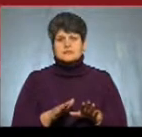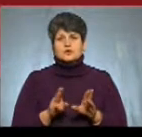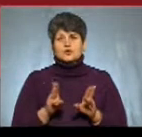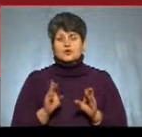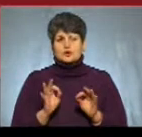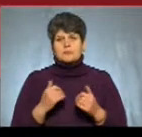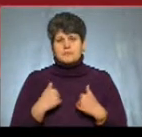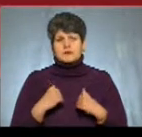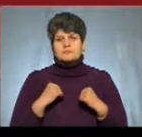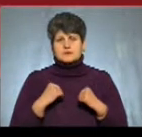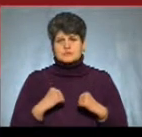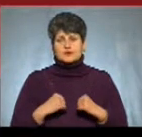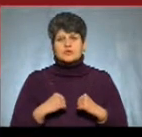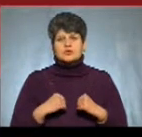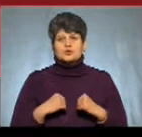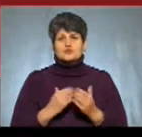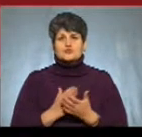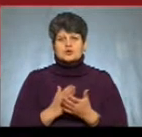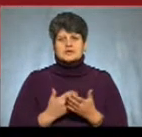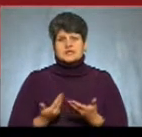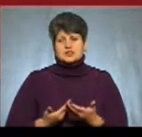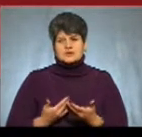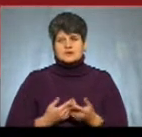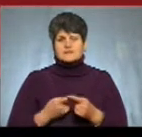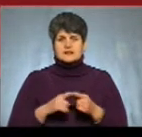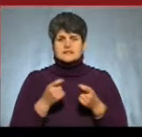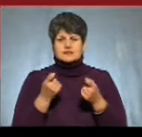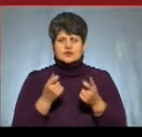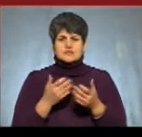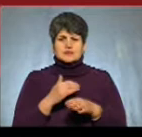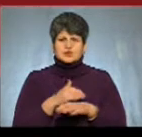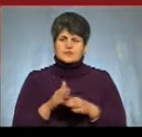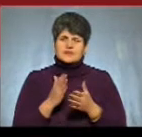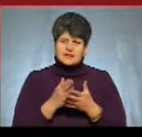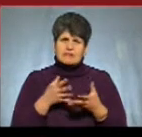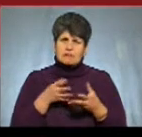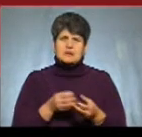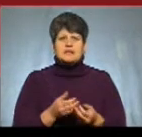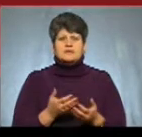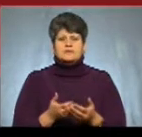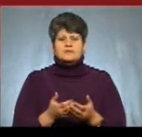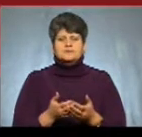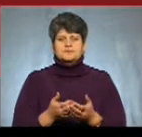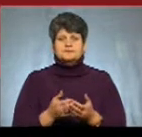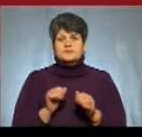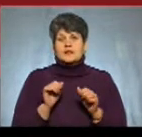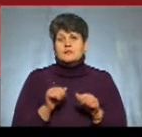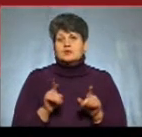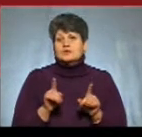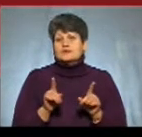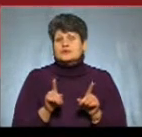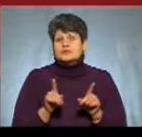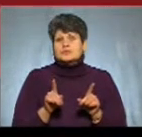спокійно б служили, жили. А так оцей трошки такий зовній вплив, то, можливо, щось десь і